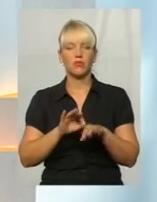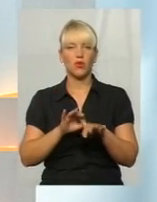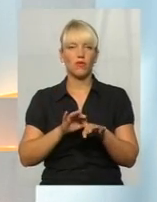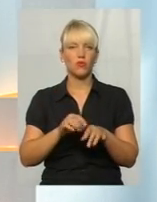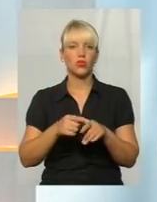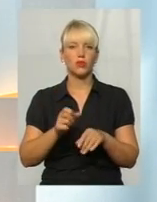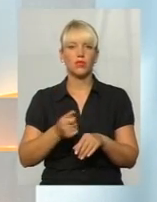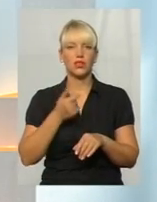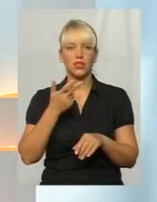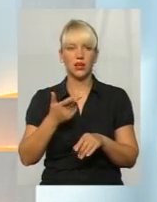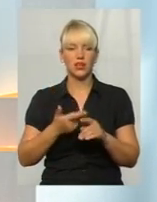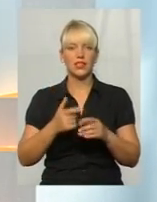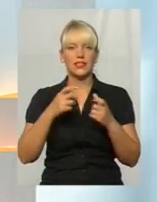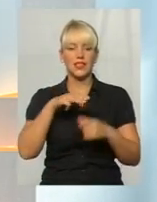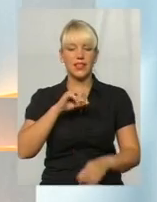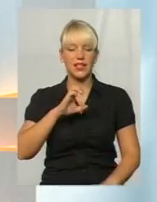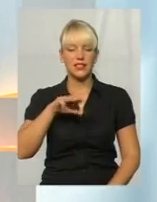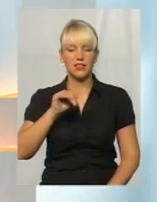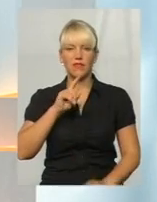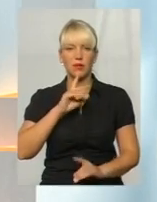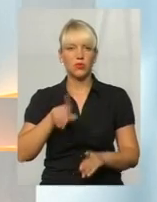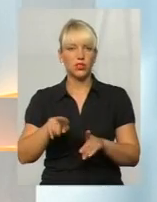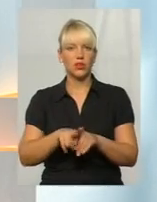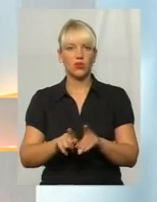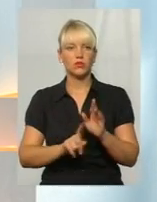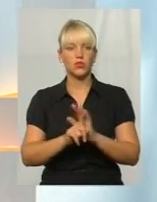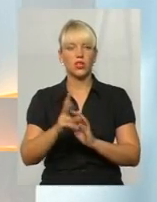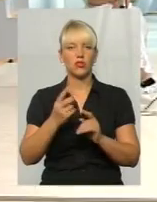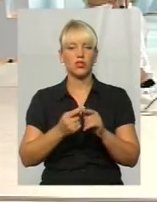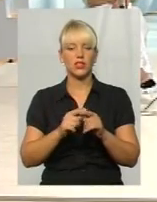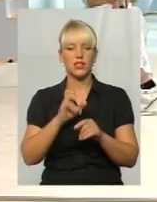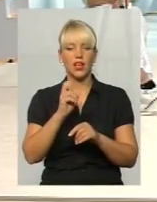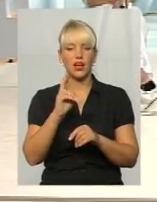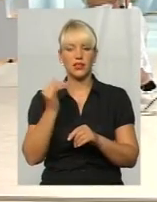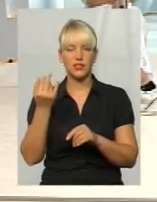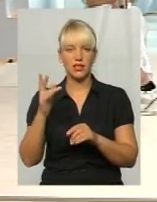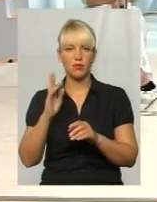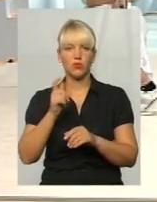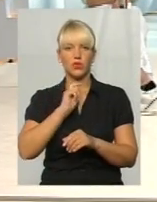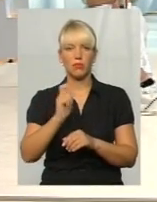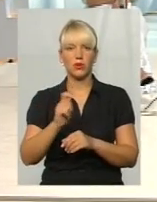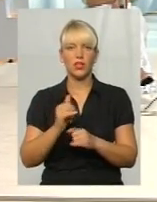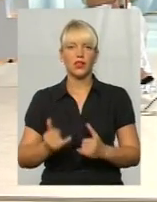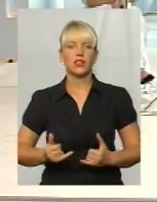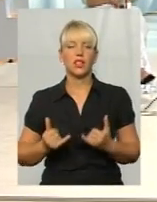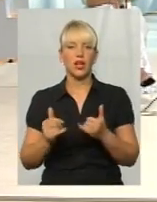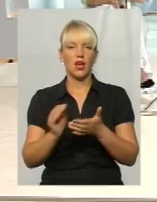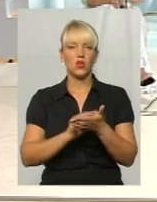тестів не буде такою. Буде спочатку на цій акції проведено прес-брифінг для журналістів,